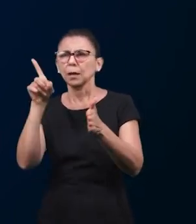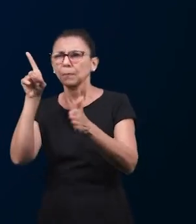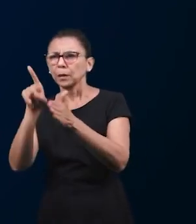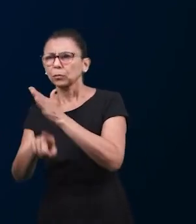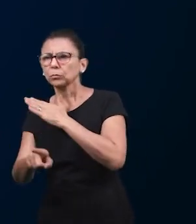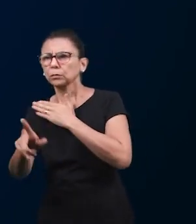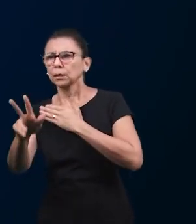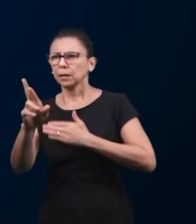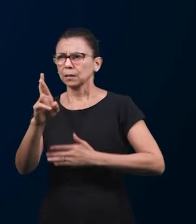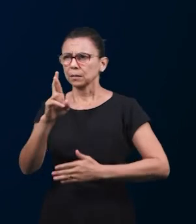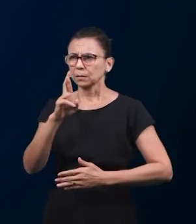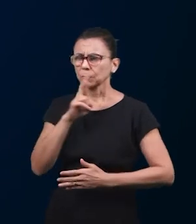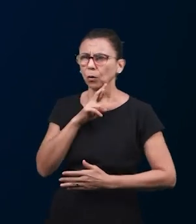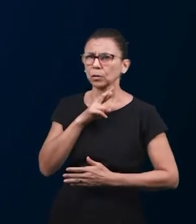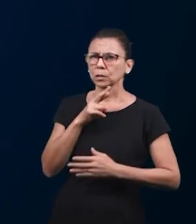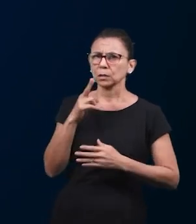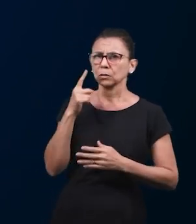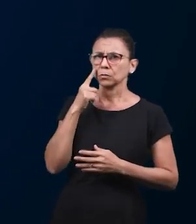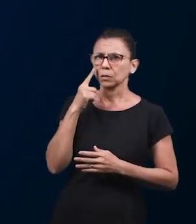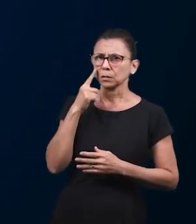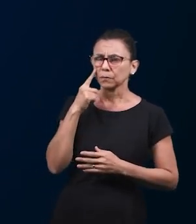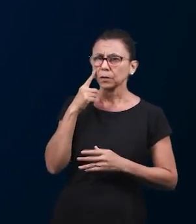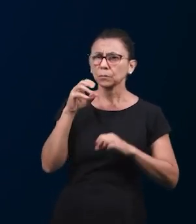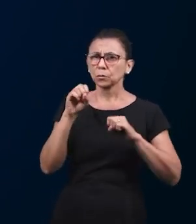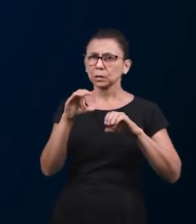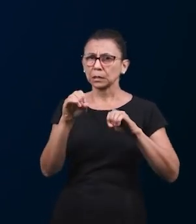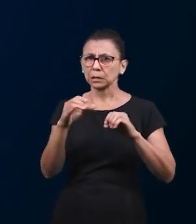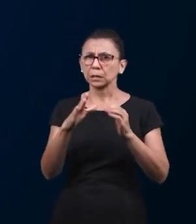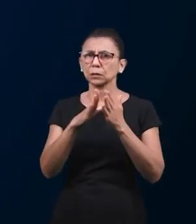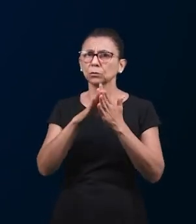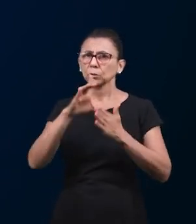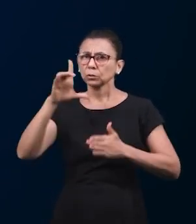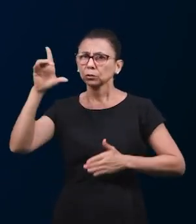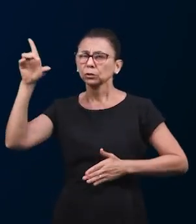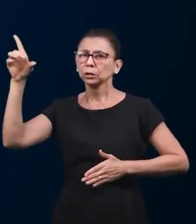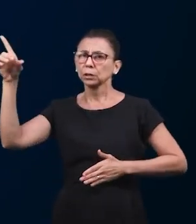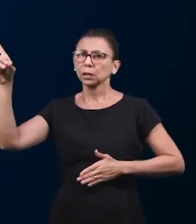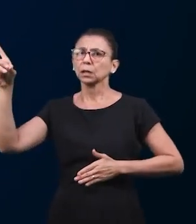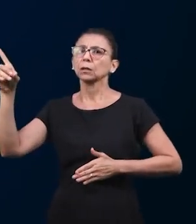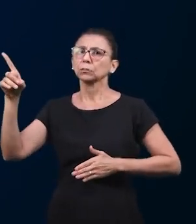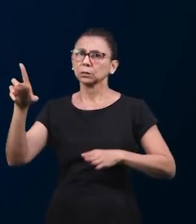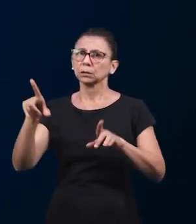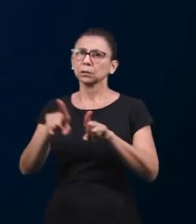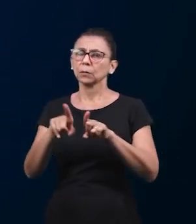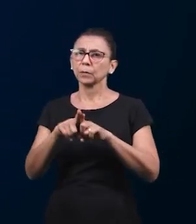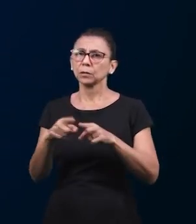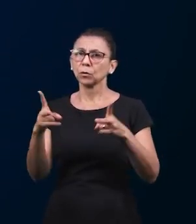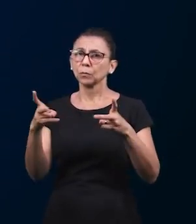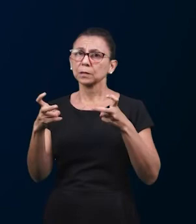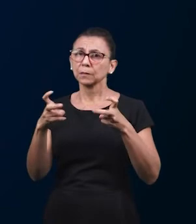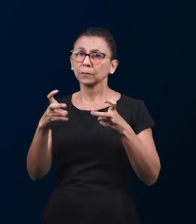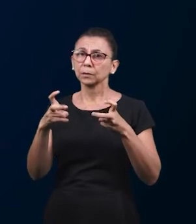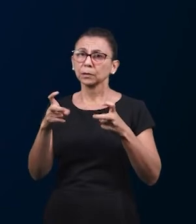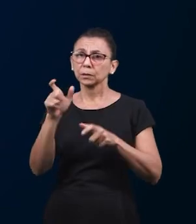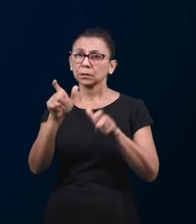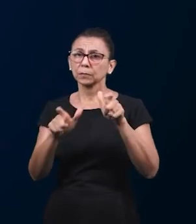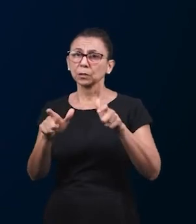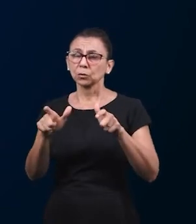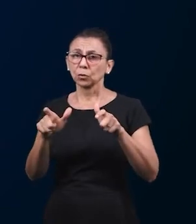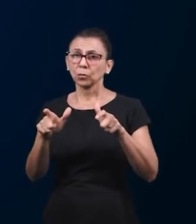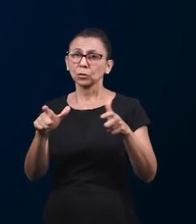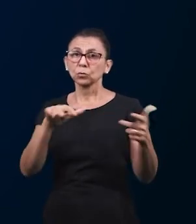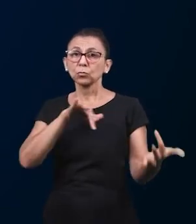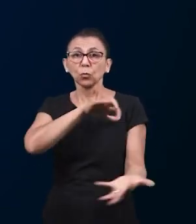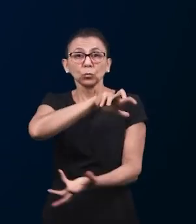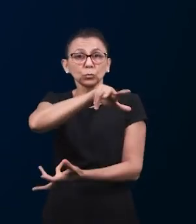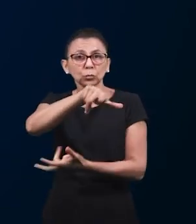ответы на вопрос мы видим все богатство Слова Божия учения и также через ответы братьев и сестер